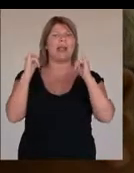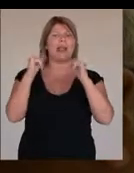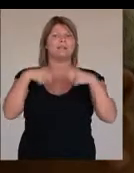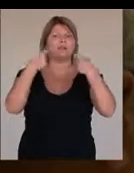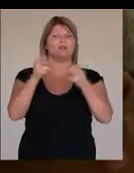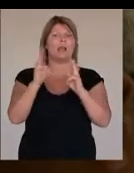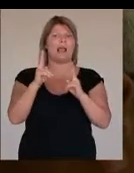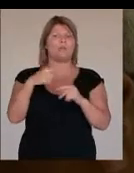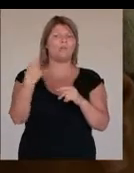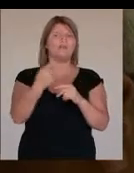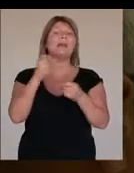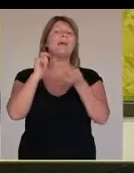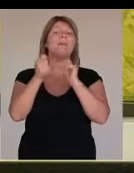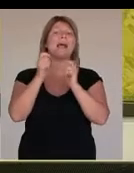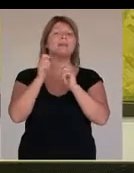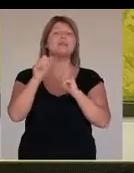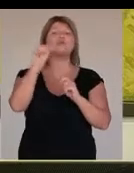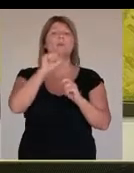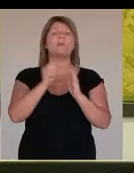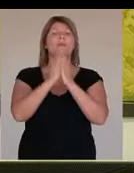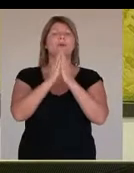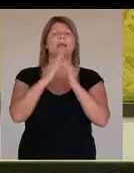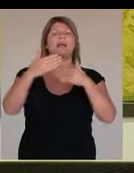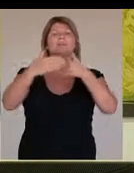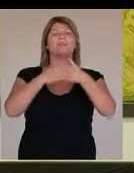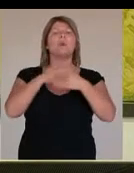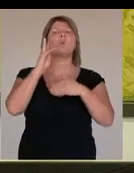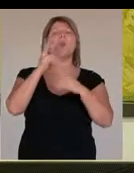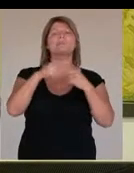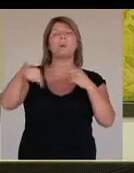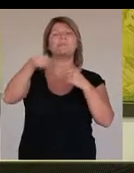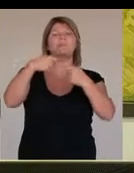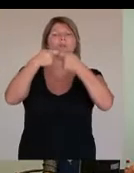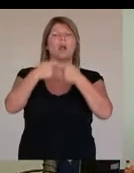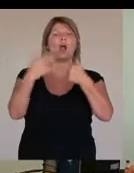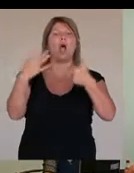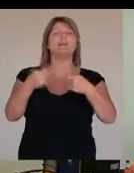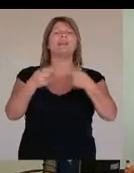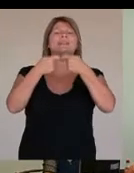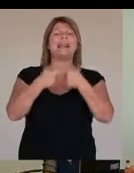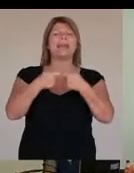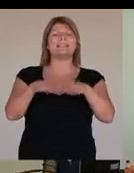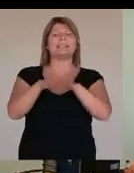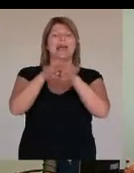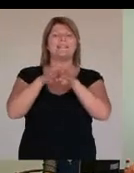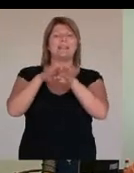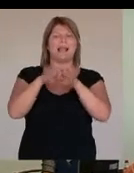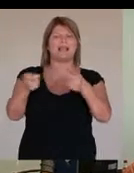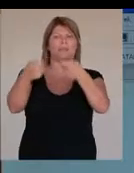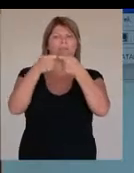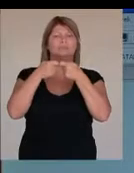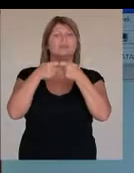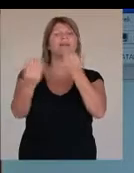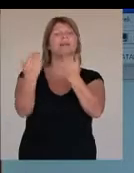fejlesztéseket tett lehetővé. A pályázatban a Somogyi Könyvtár mellett konzorciumi tagként 6 társszervezet vett részt. A